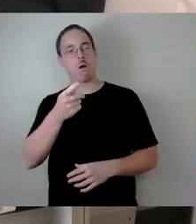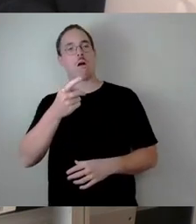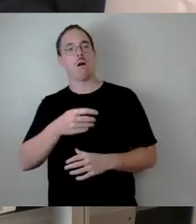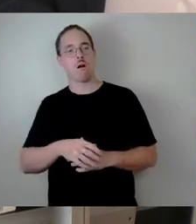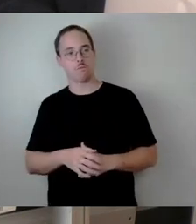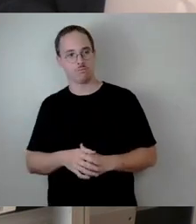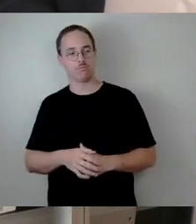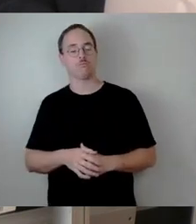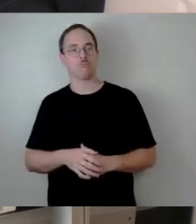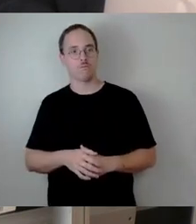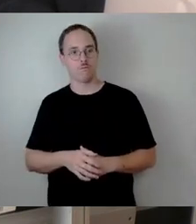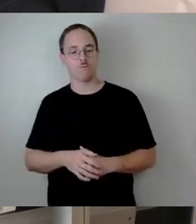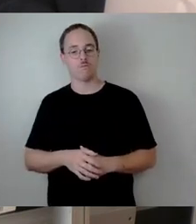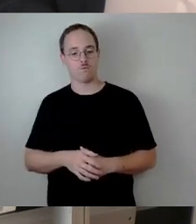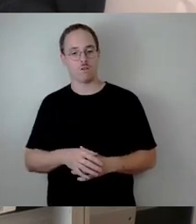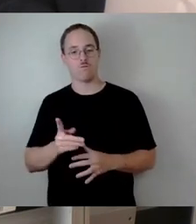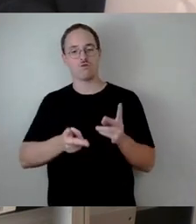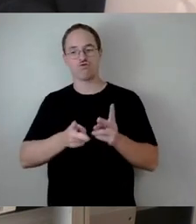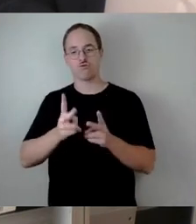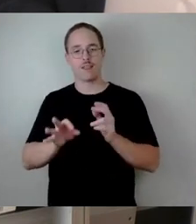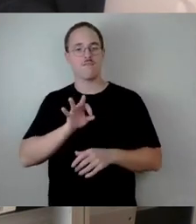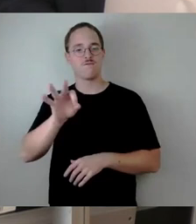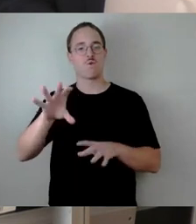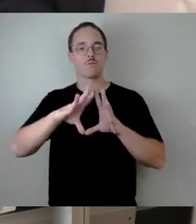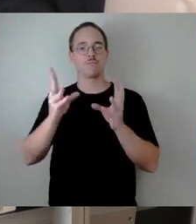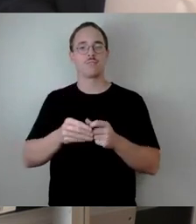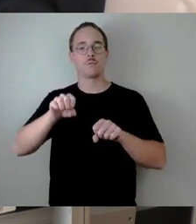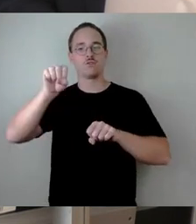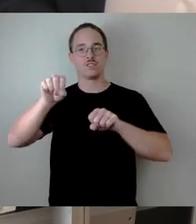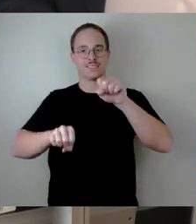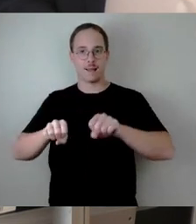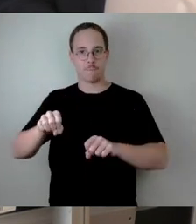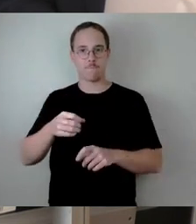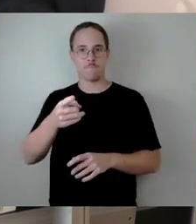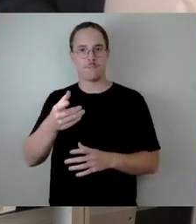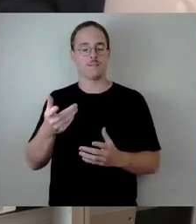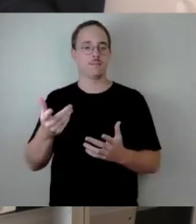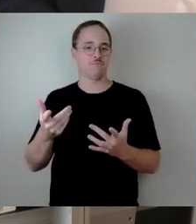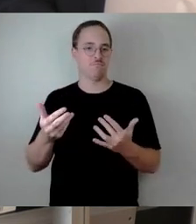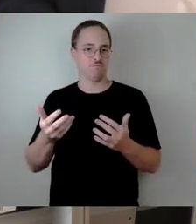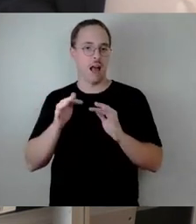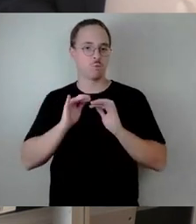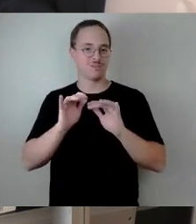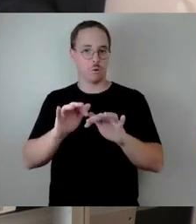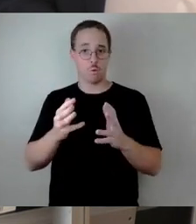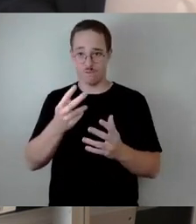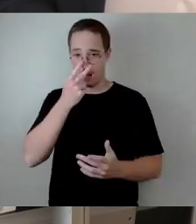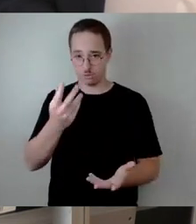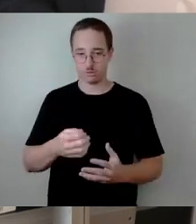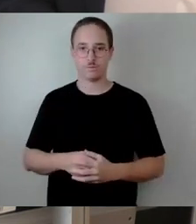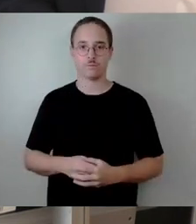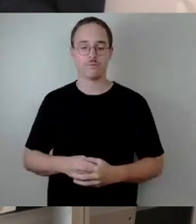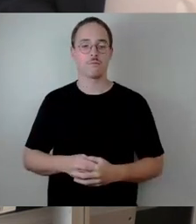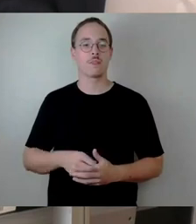Infrastruktur auf das Gesamtsystem. Der Herr Oberbürgermeister hatte schon gesagt, dass wir Schwierigkeiten mit unserem Wärmenetz hatten.